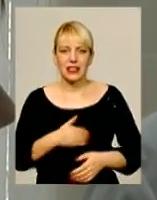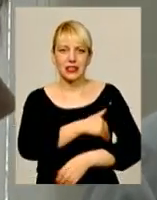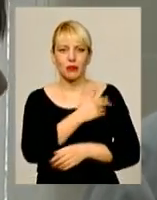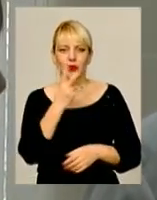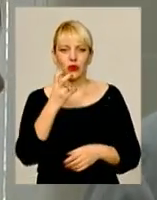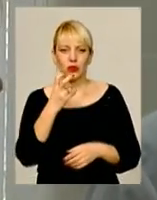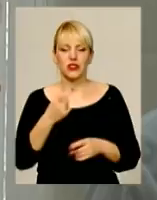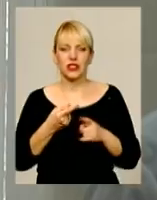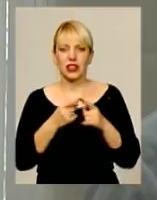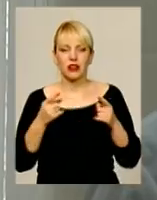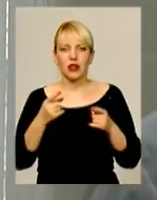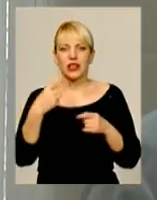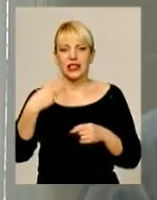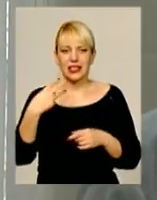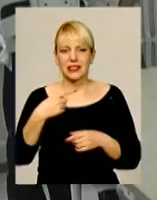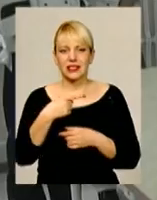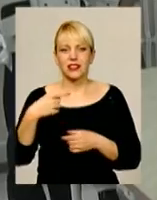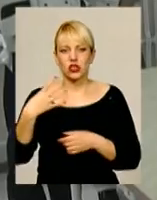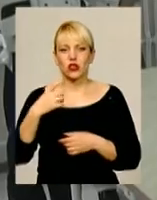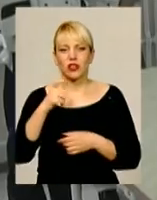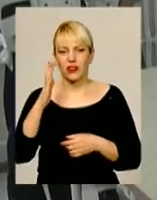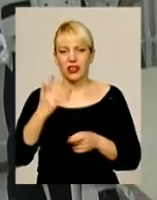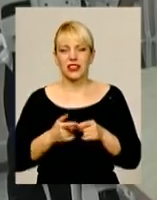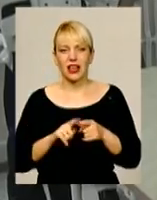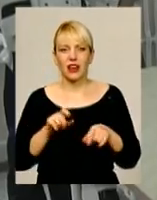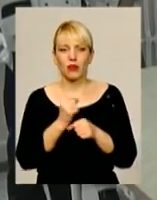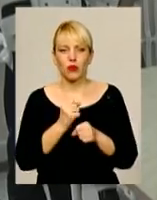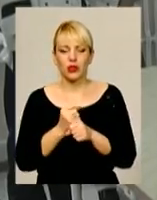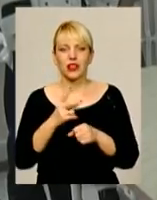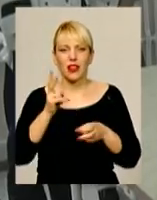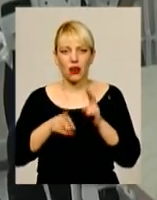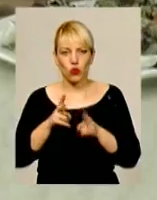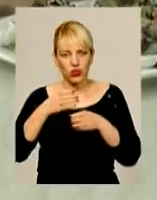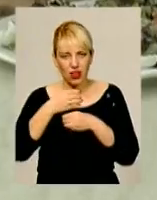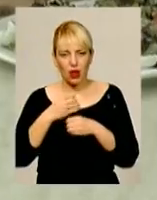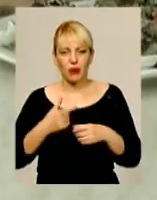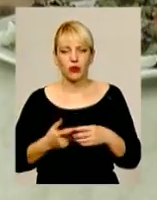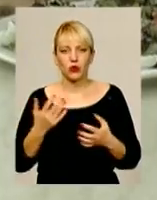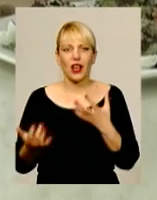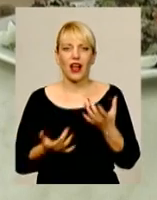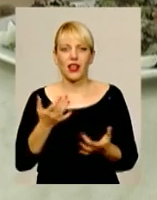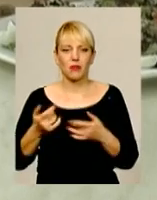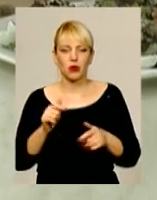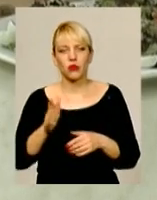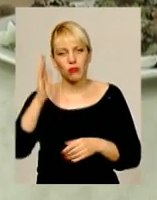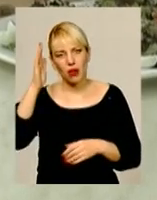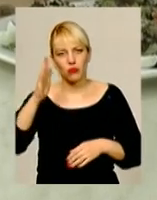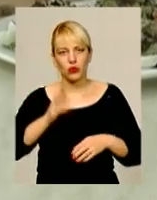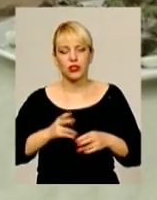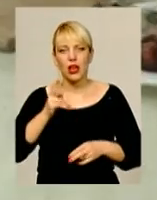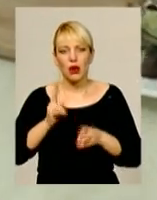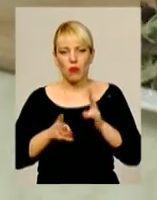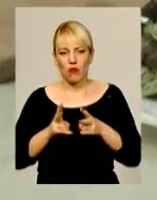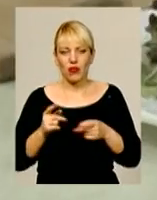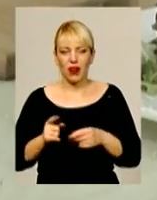200 градусів протягом 30-40 хвилин. Робота на кухні-лабораторії кипить. Саме тут майбутні кулінари відточують свою